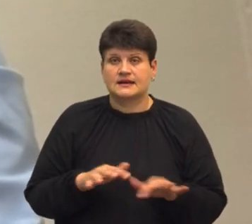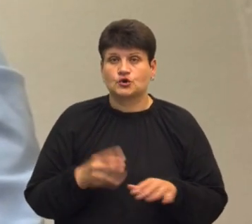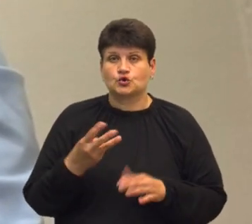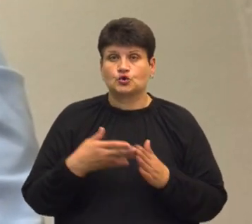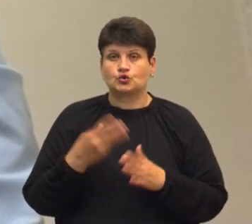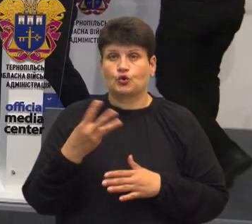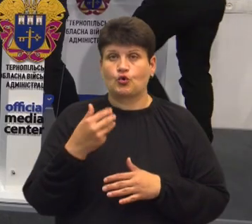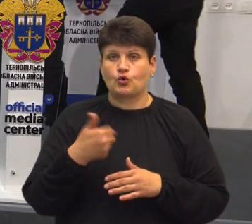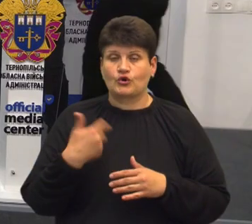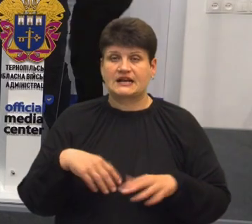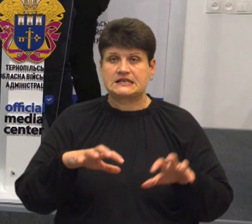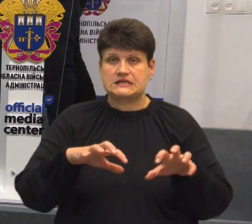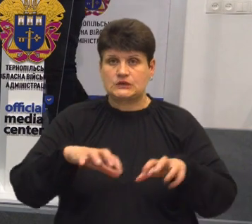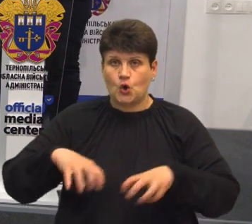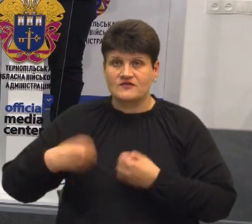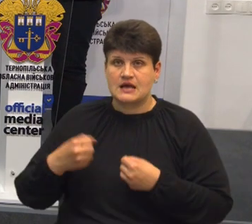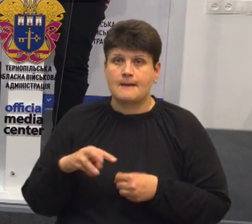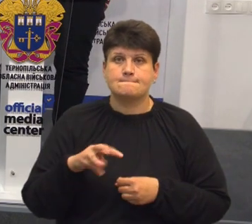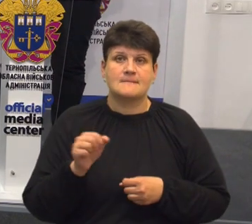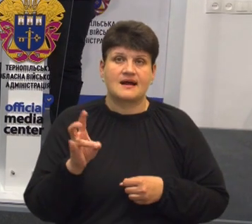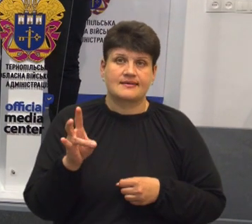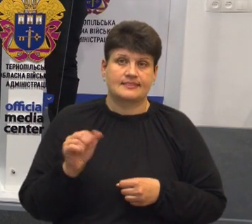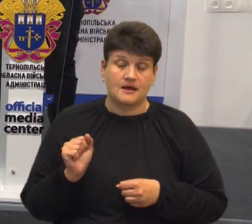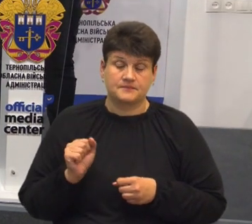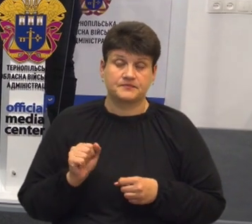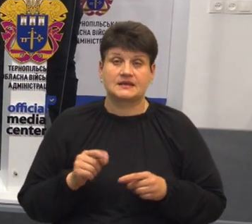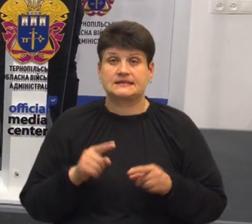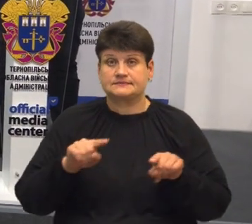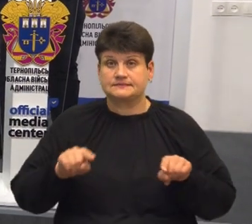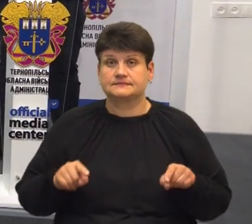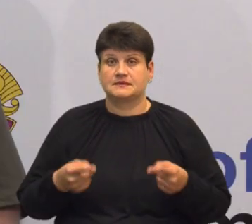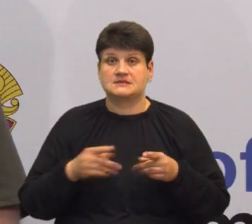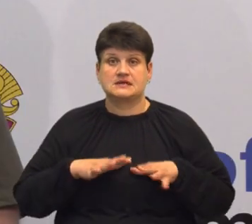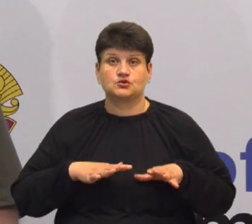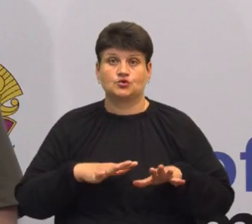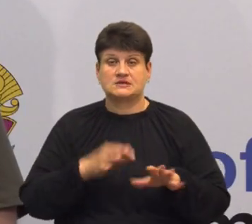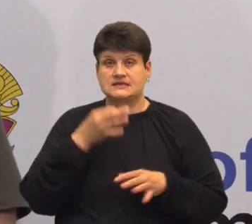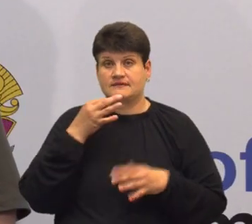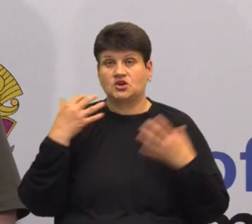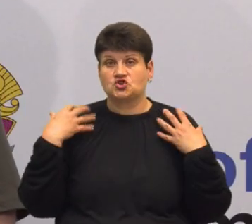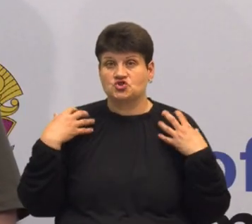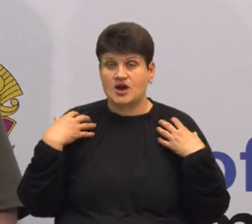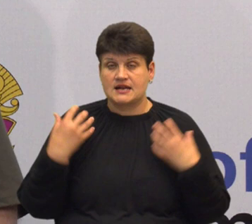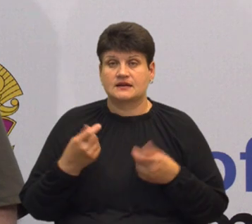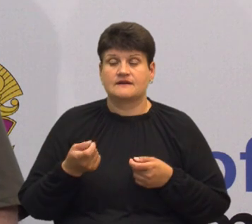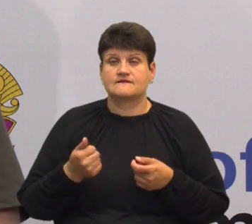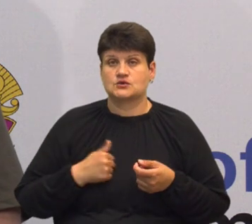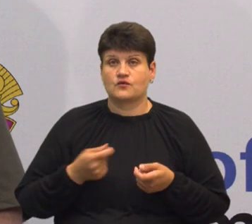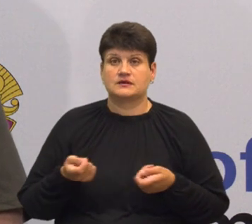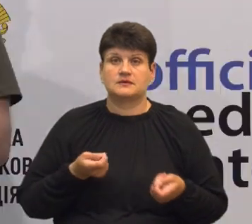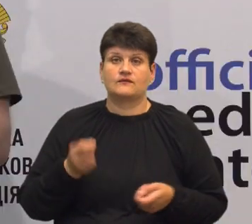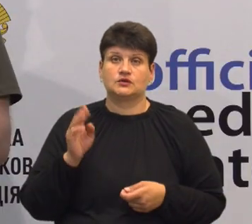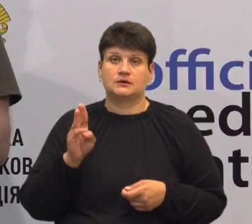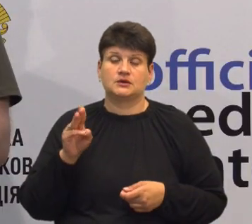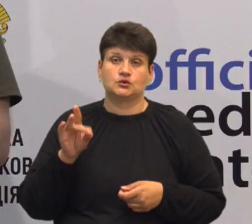та з конфіскацією майна. Затримання своїх заступників та відео НАБУ прокоментував начальник обласної військової адміністрації Володимир